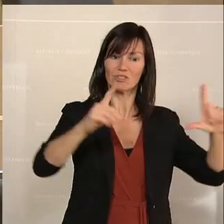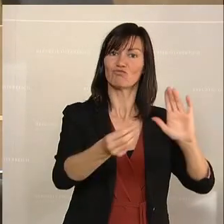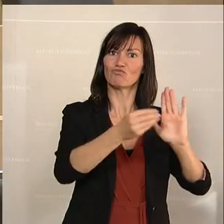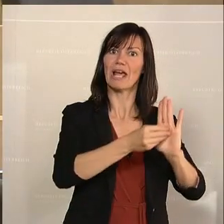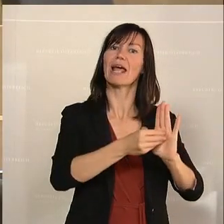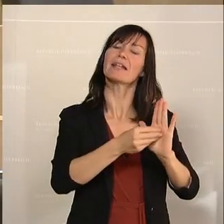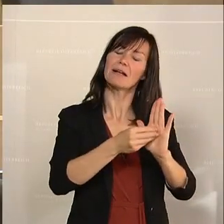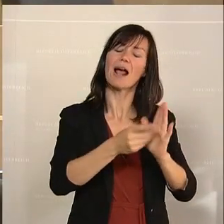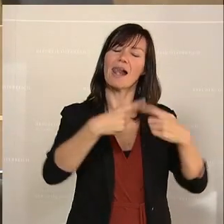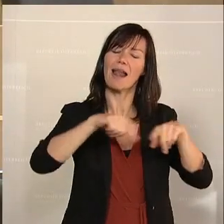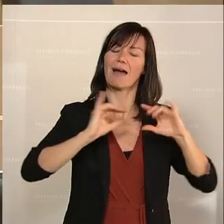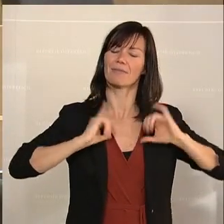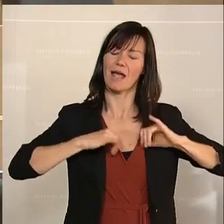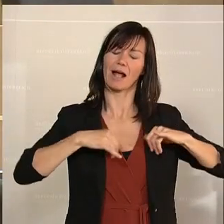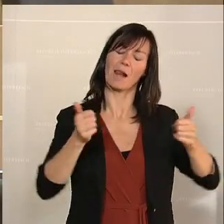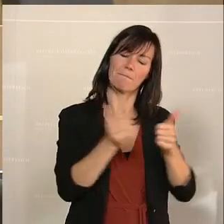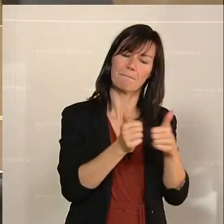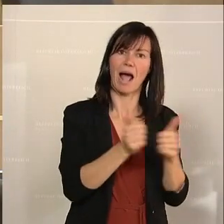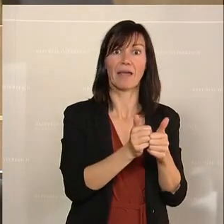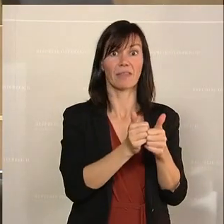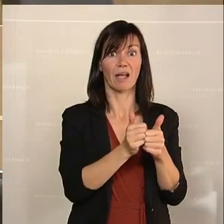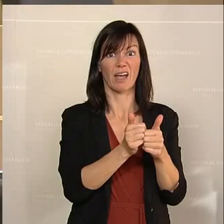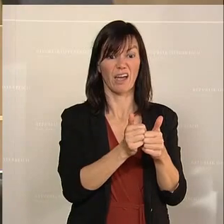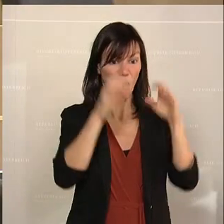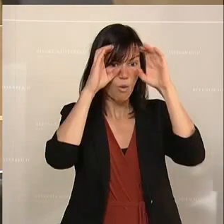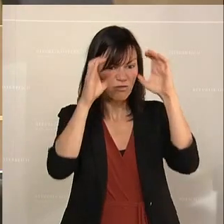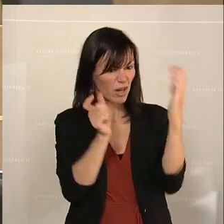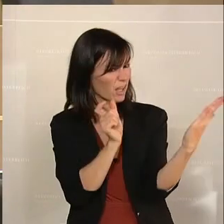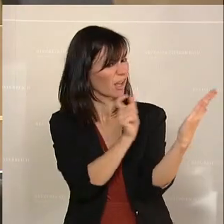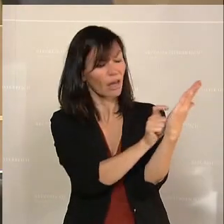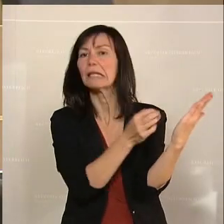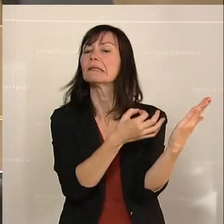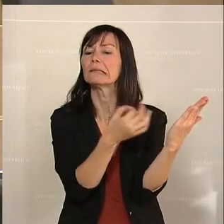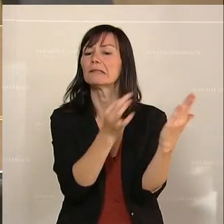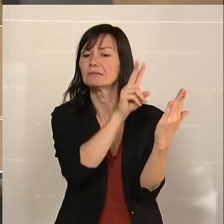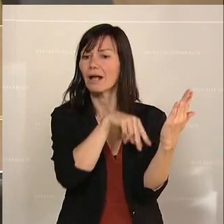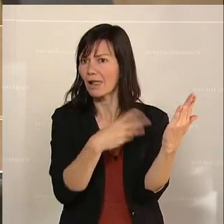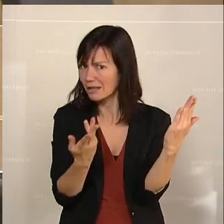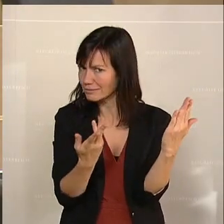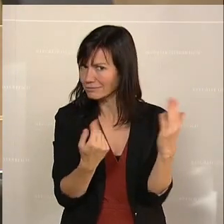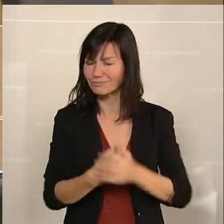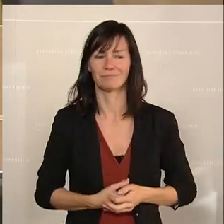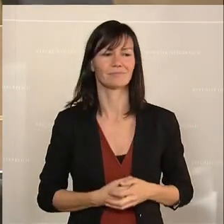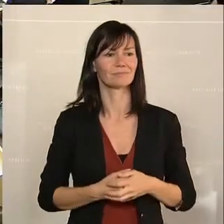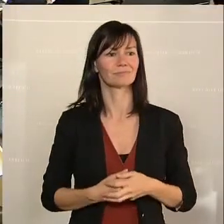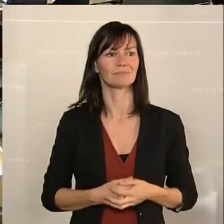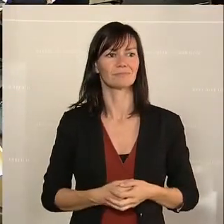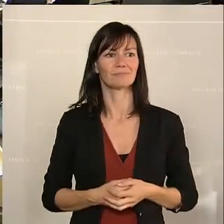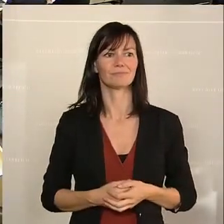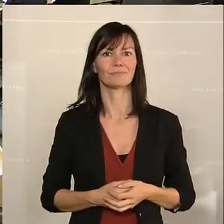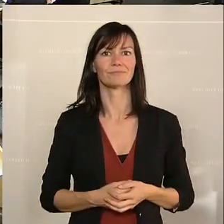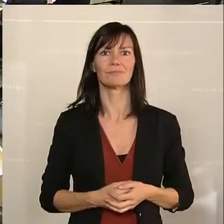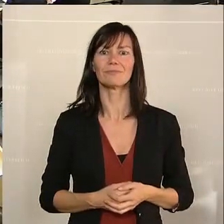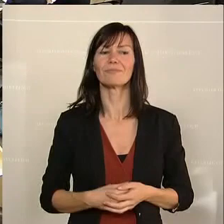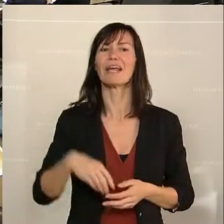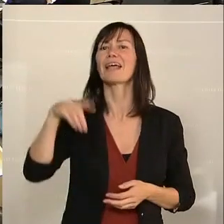Mittelpunkt steht der Mensch. Von der ÖVP steht da kein Wort, Herr Kollege Hördl. Und bei der